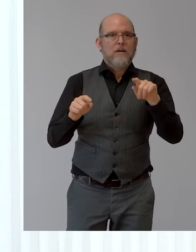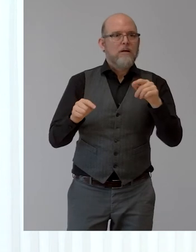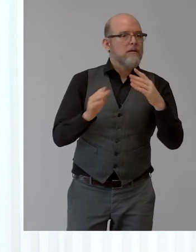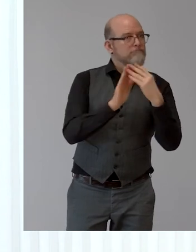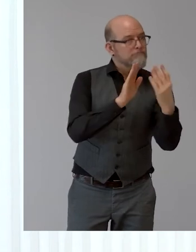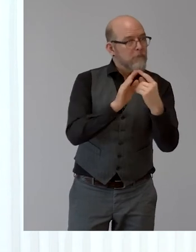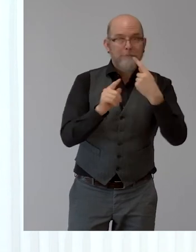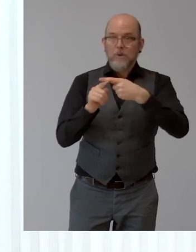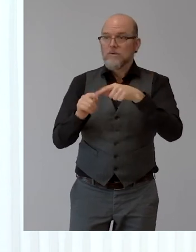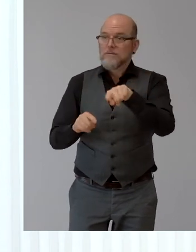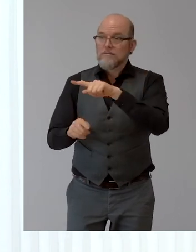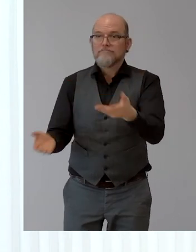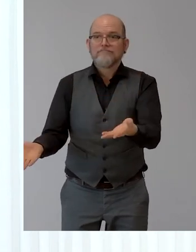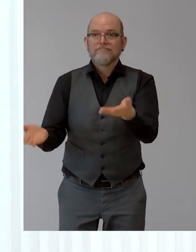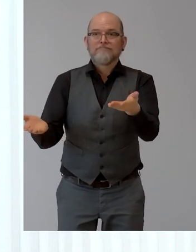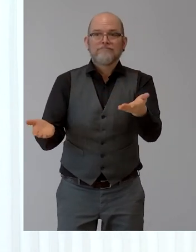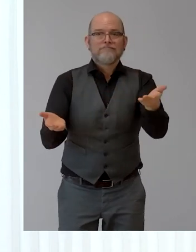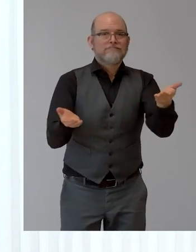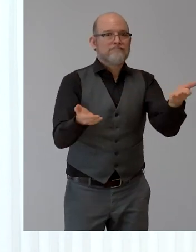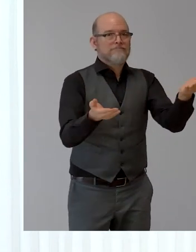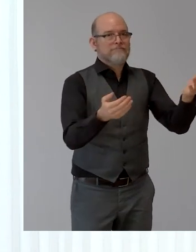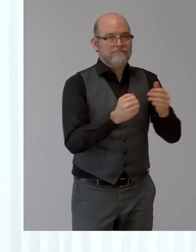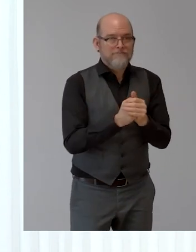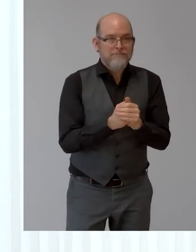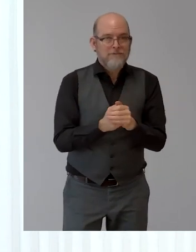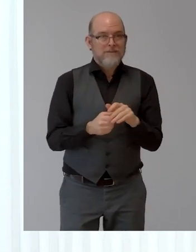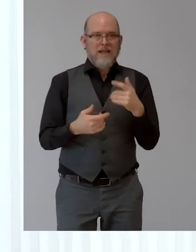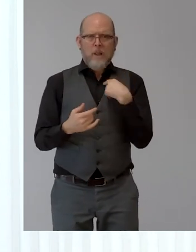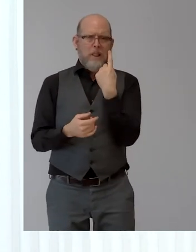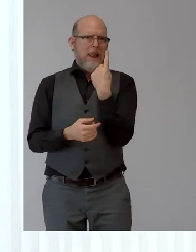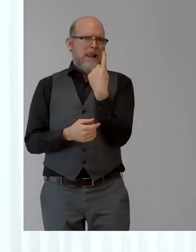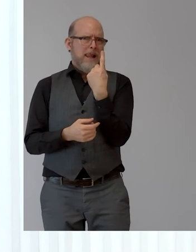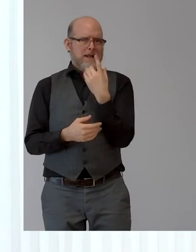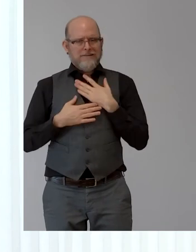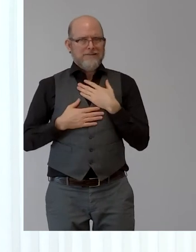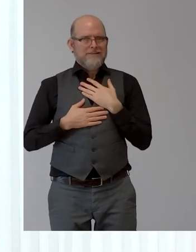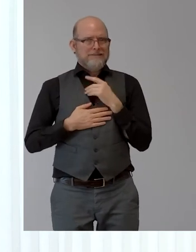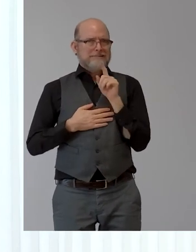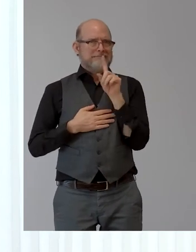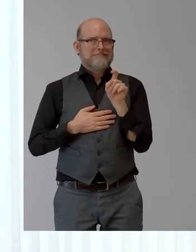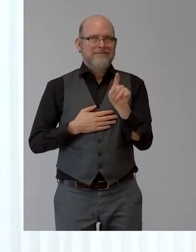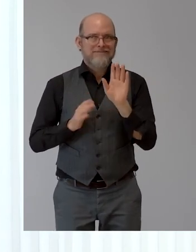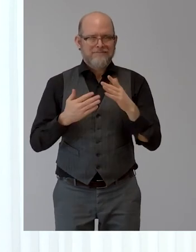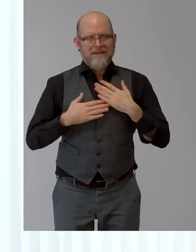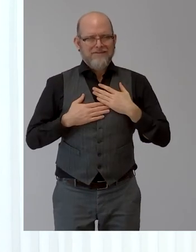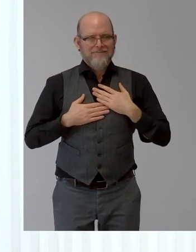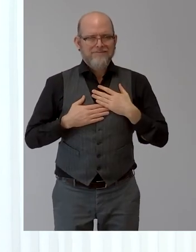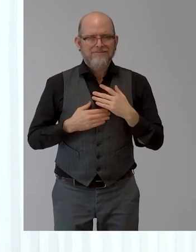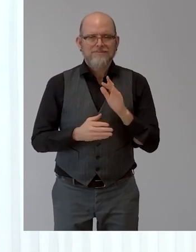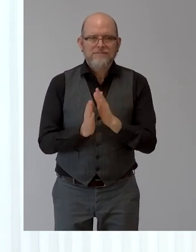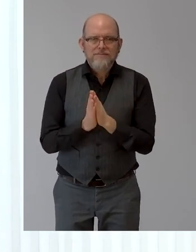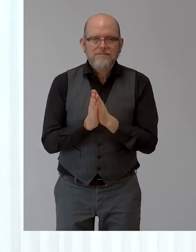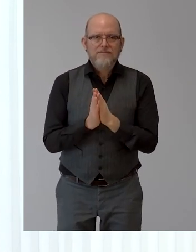one more, maybe a more personal question. People who are committed to the cause still need some evidence. They need some